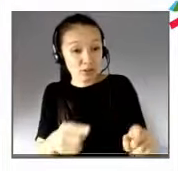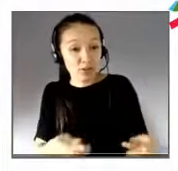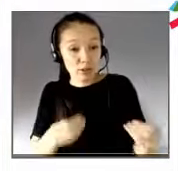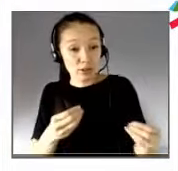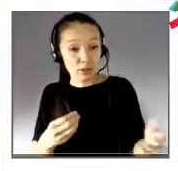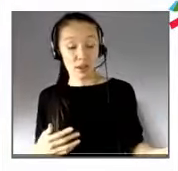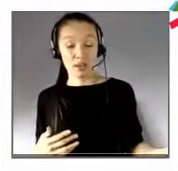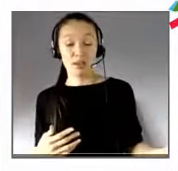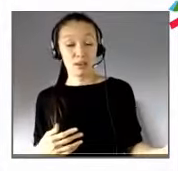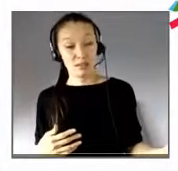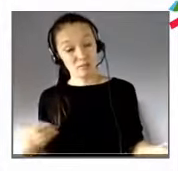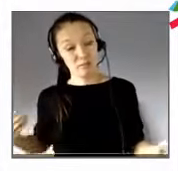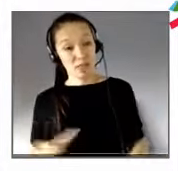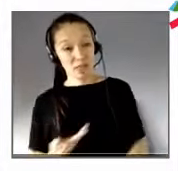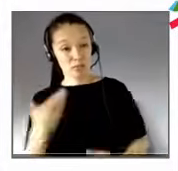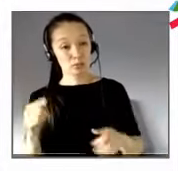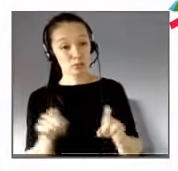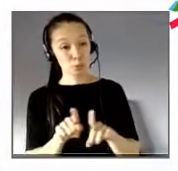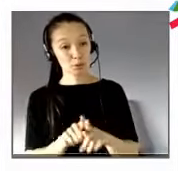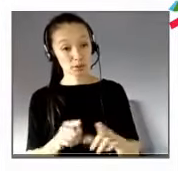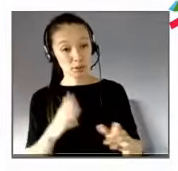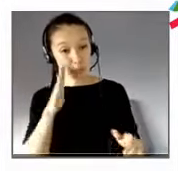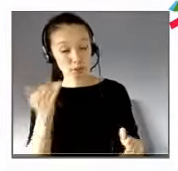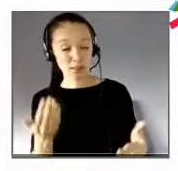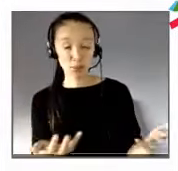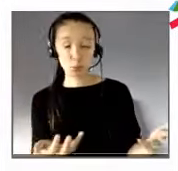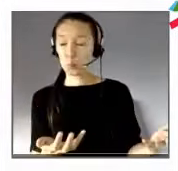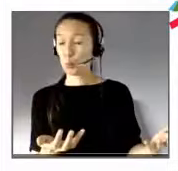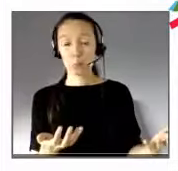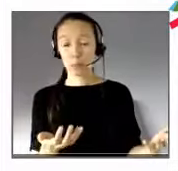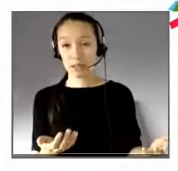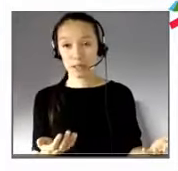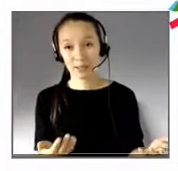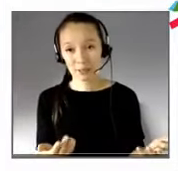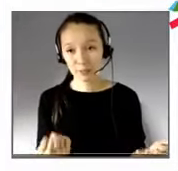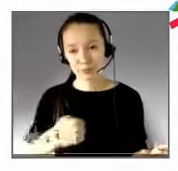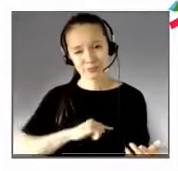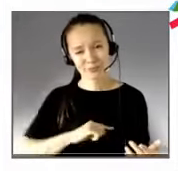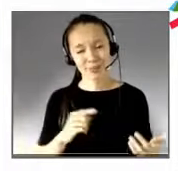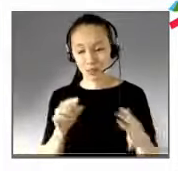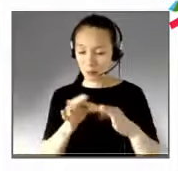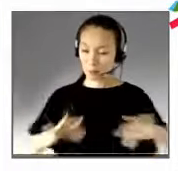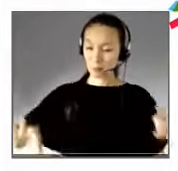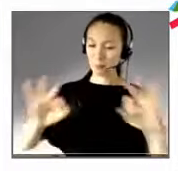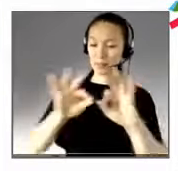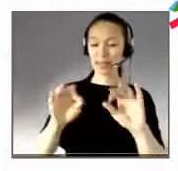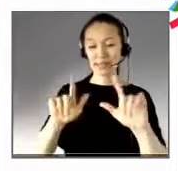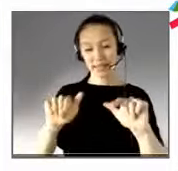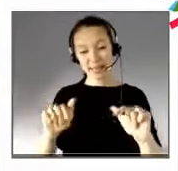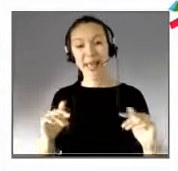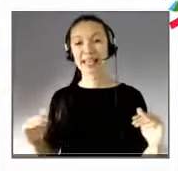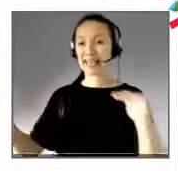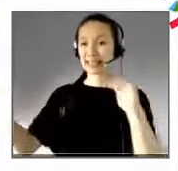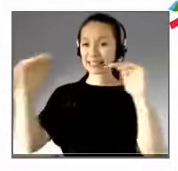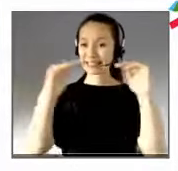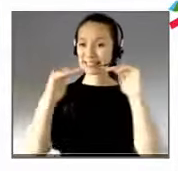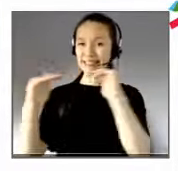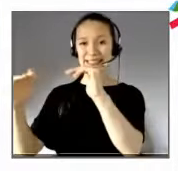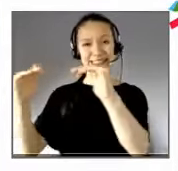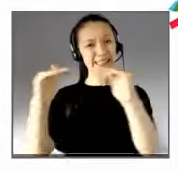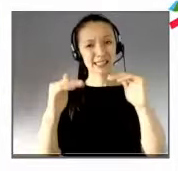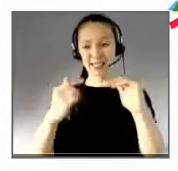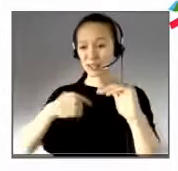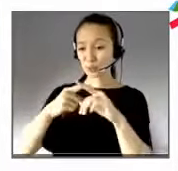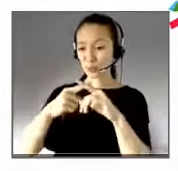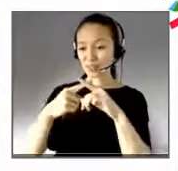'est très difficile d'être fraternel dans un pays égalitariste où les moindres différences sont très vite mal